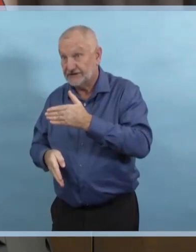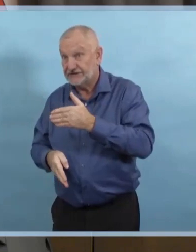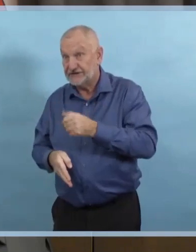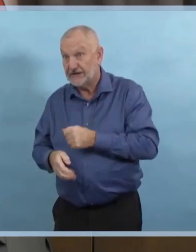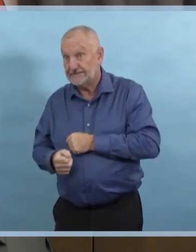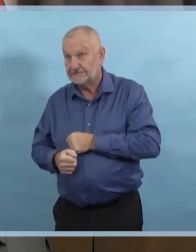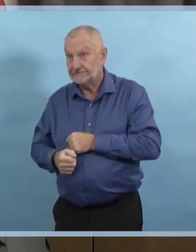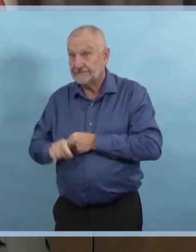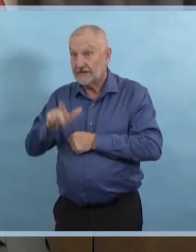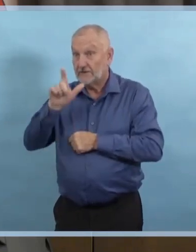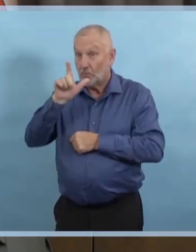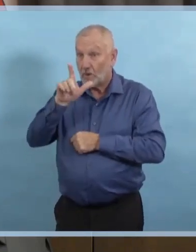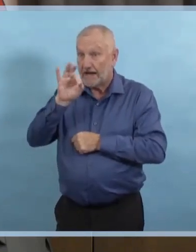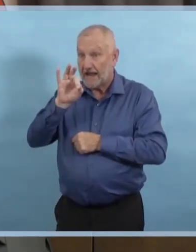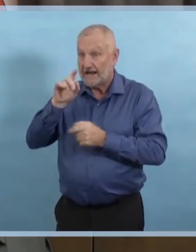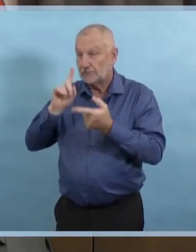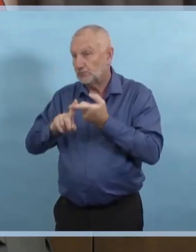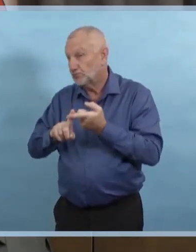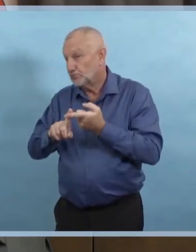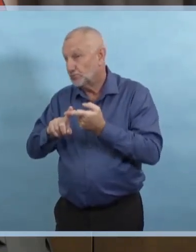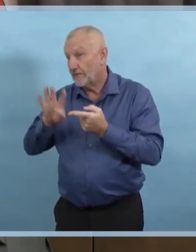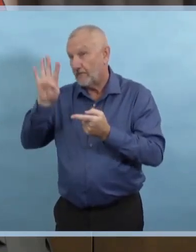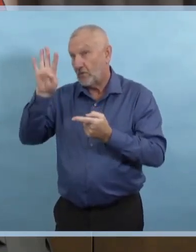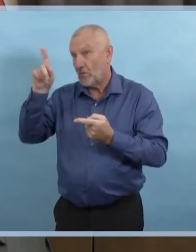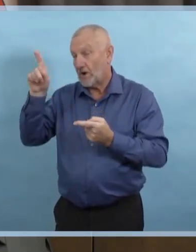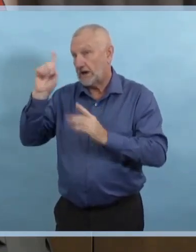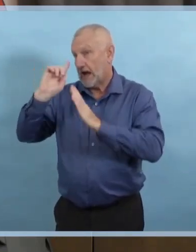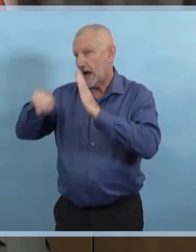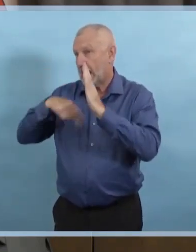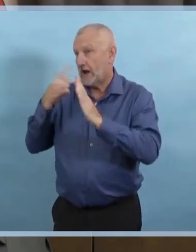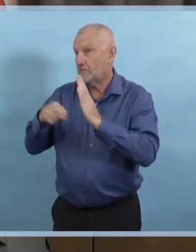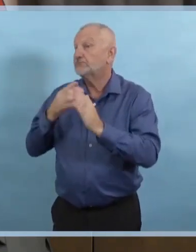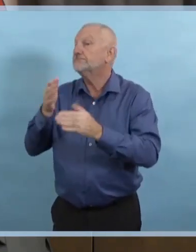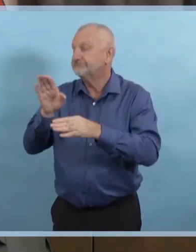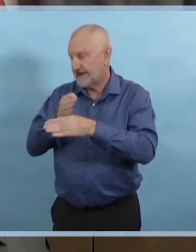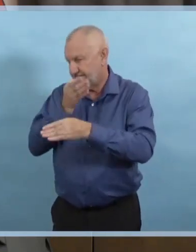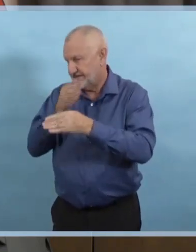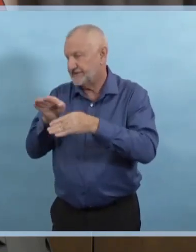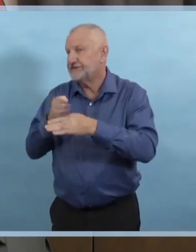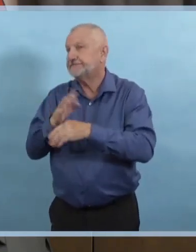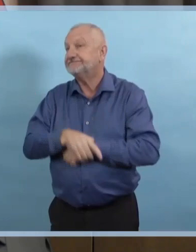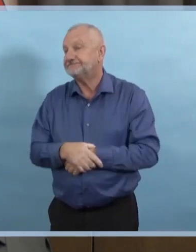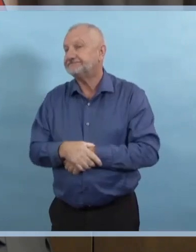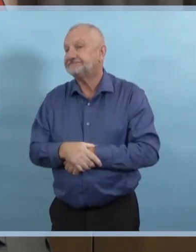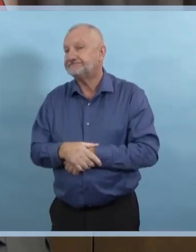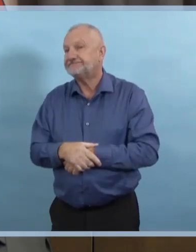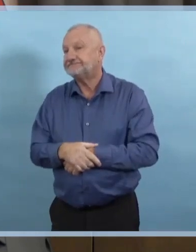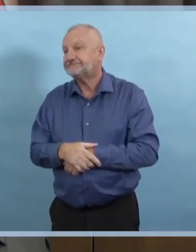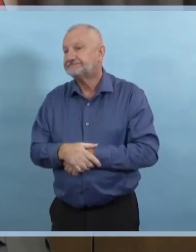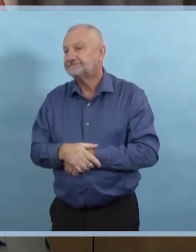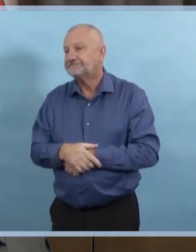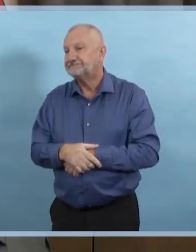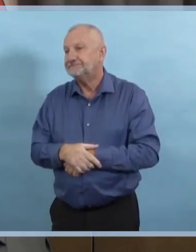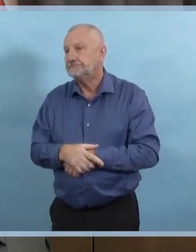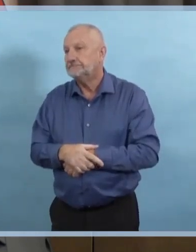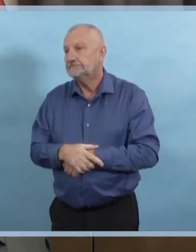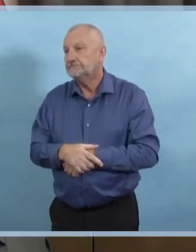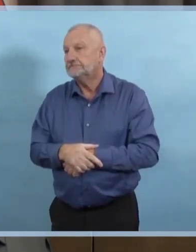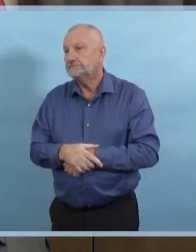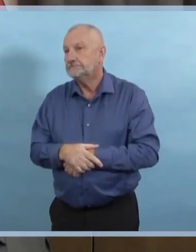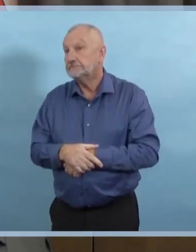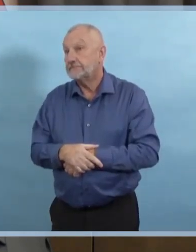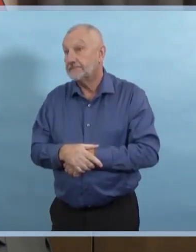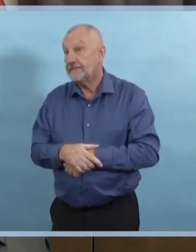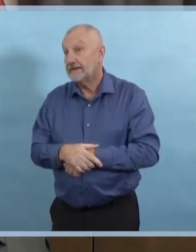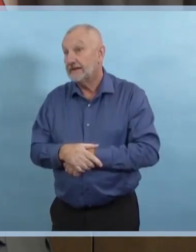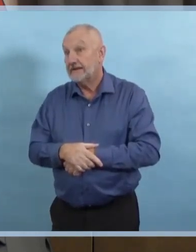et ça n'inclut pas le temps de transport, c'est simplement le temps de traitement en